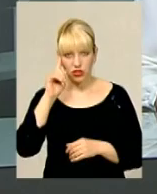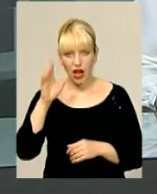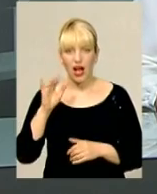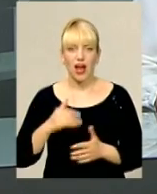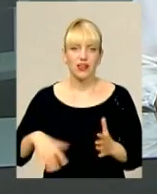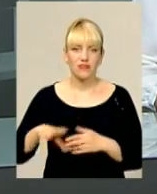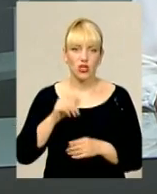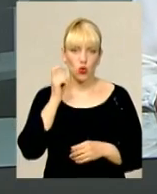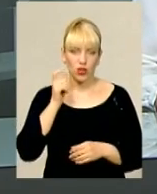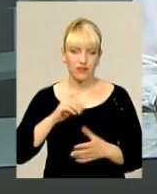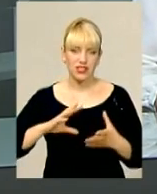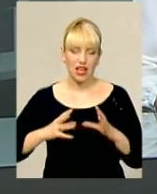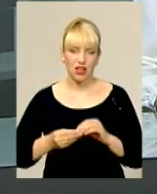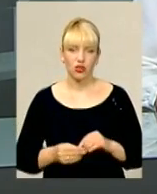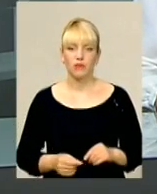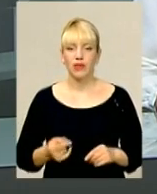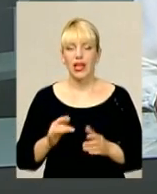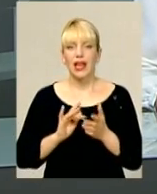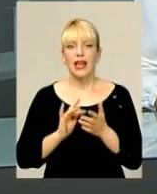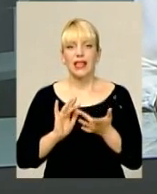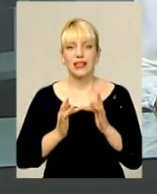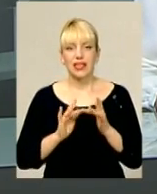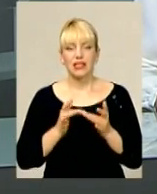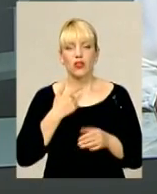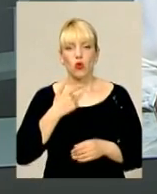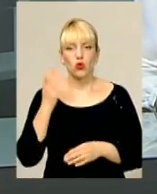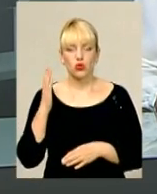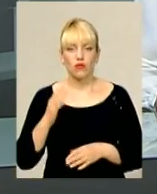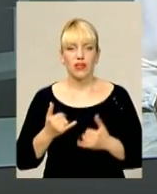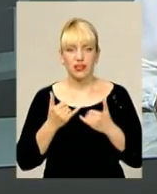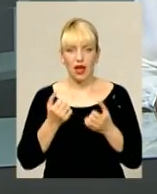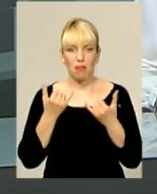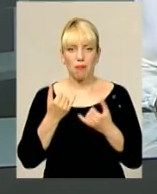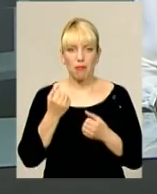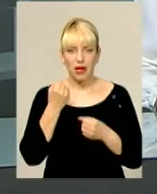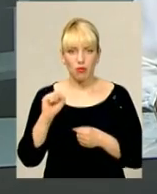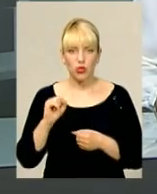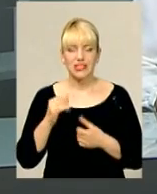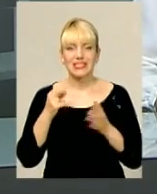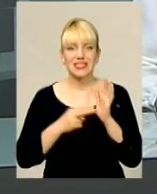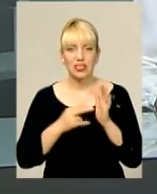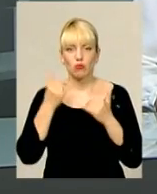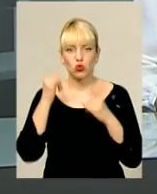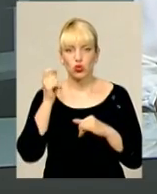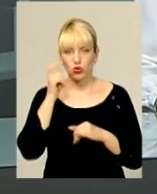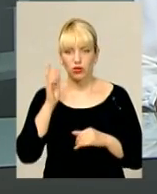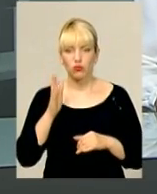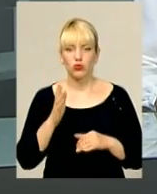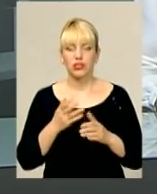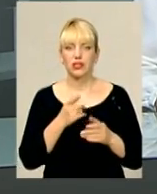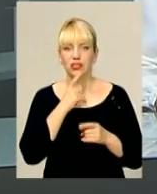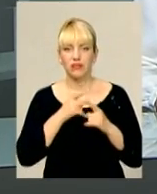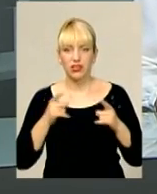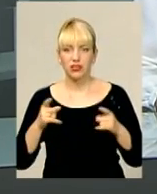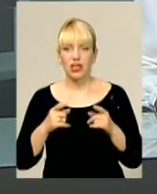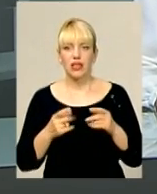Інтернет-голосування за переможців конкурсу «Сім чудес України» триватиме до 25 вересня. Голосувати за переможців можна на